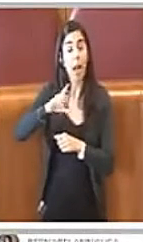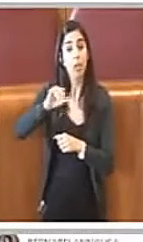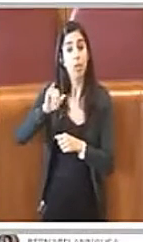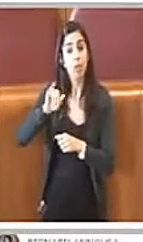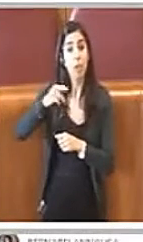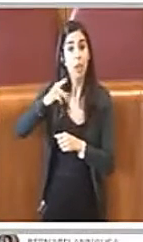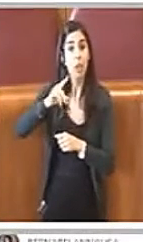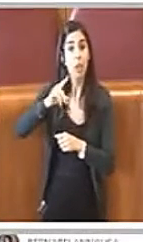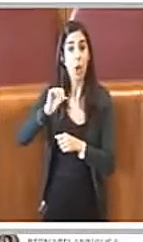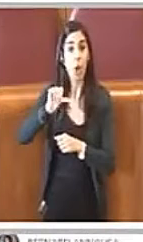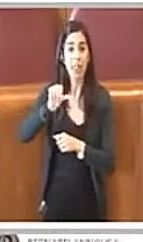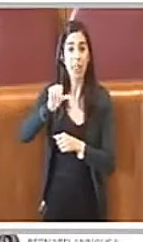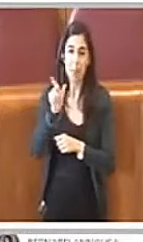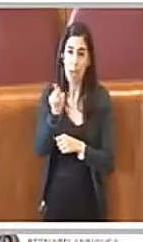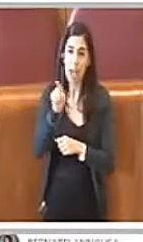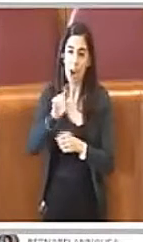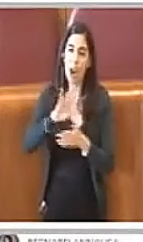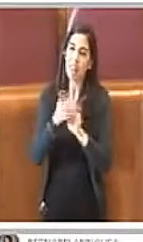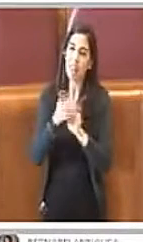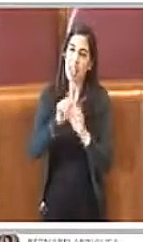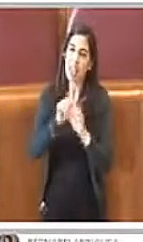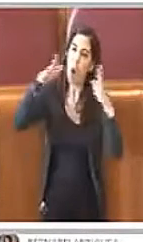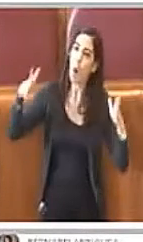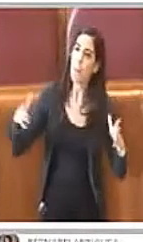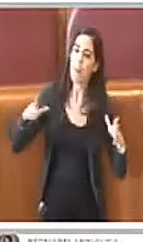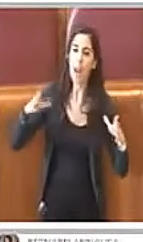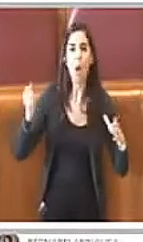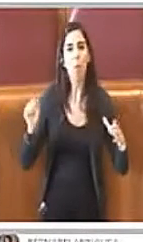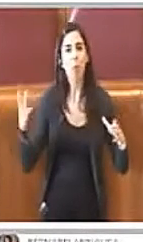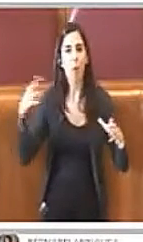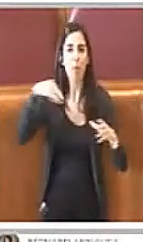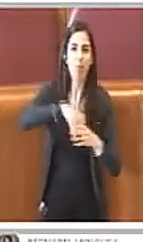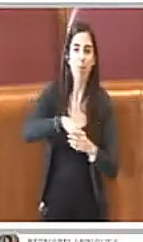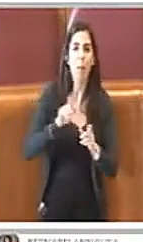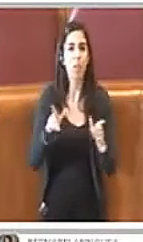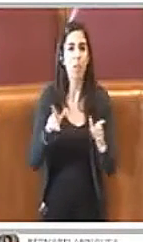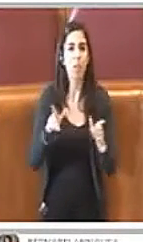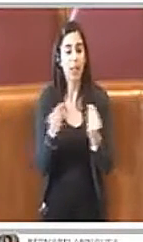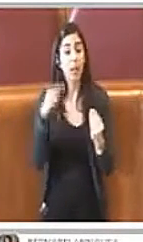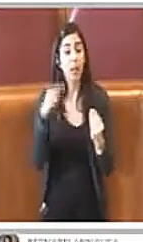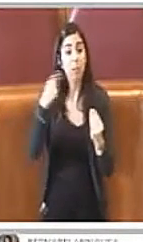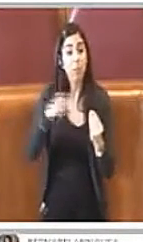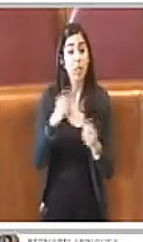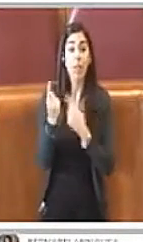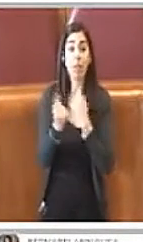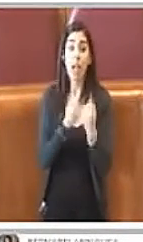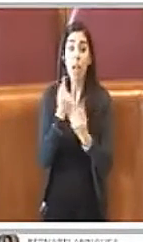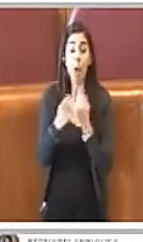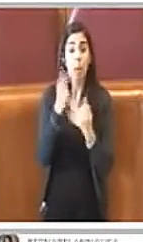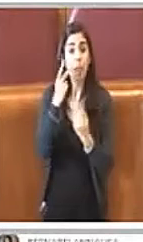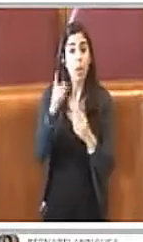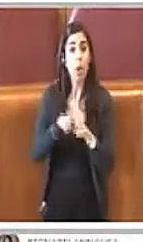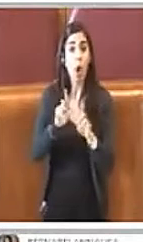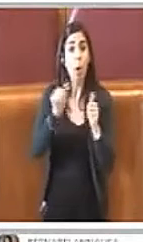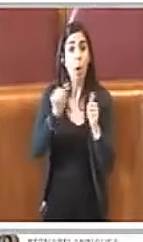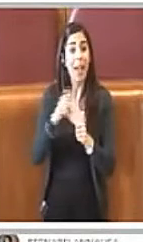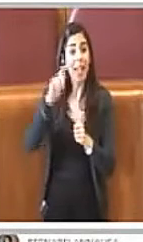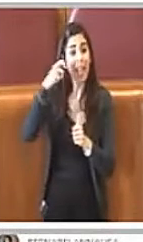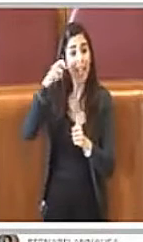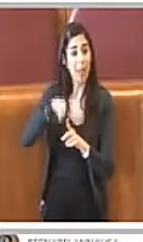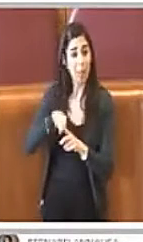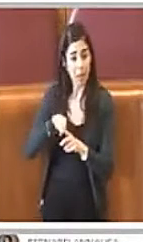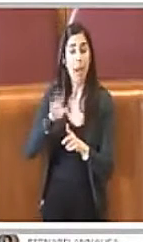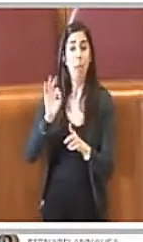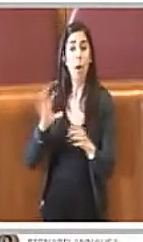le ricomprende tutte. Tale fenomeno è stato riconosciuto come crimine dall